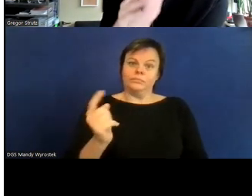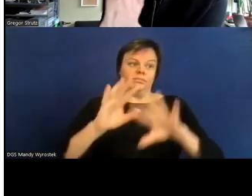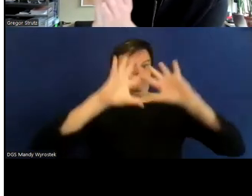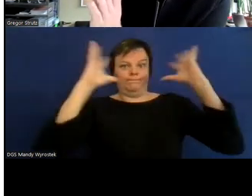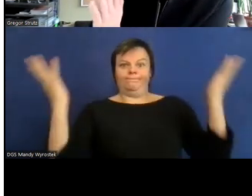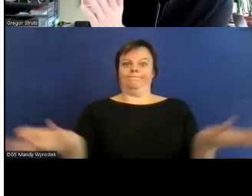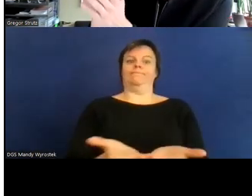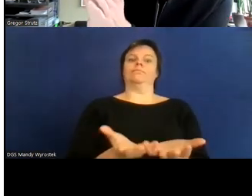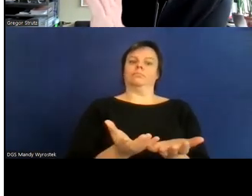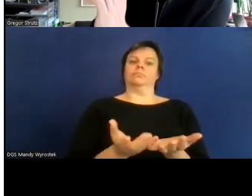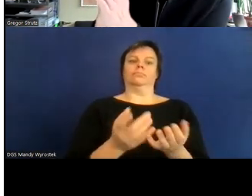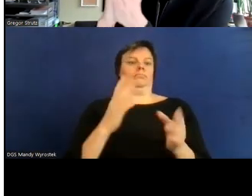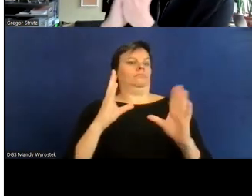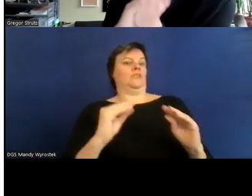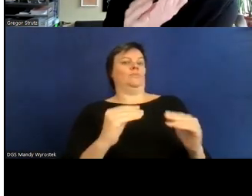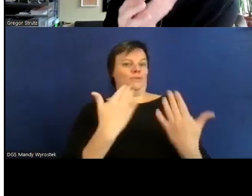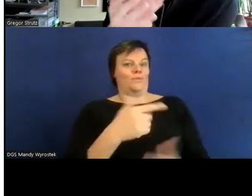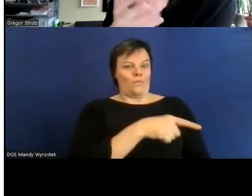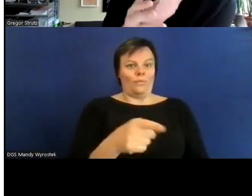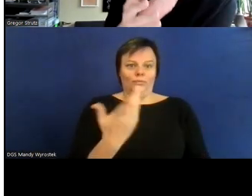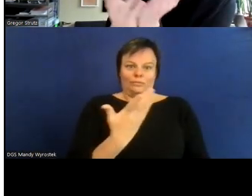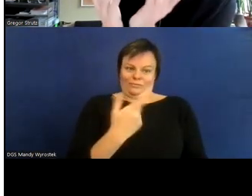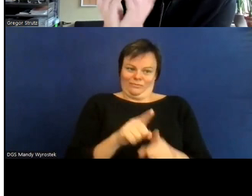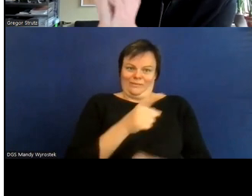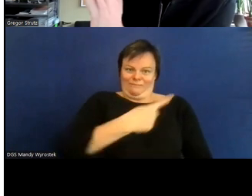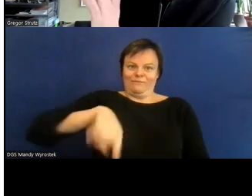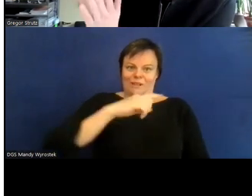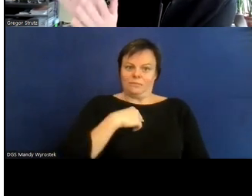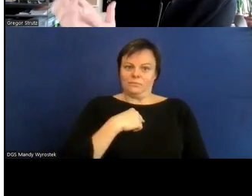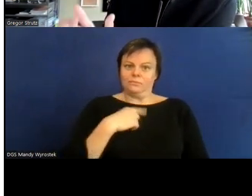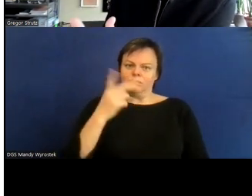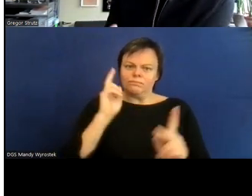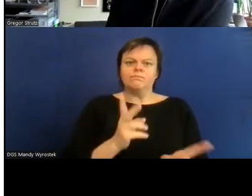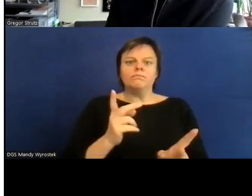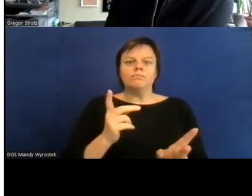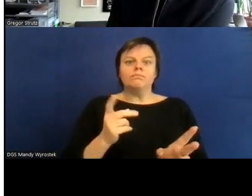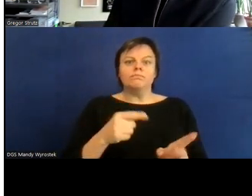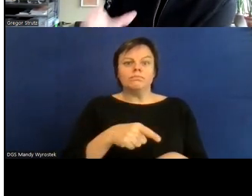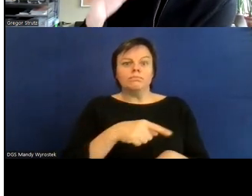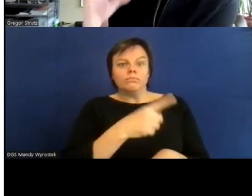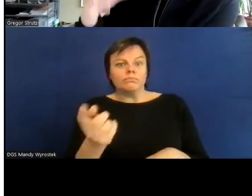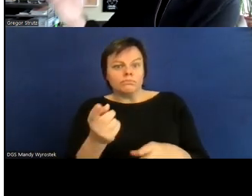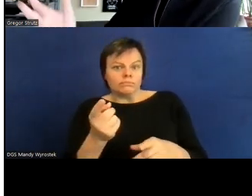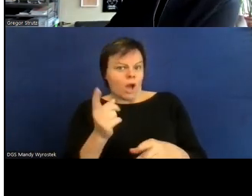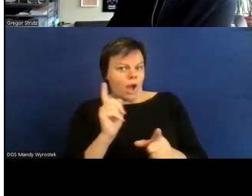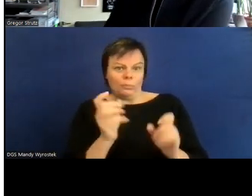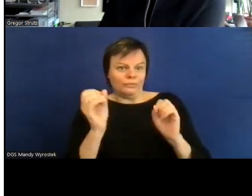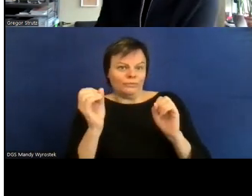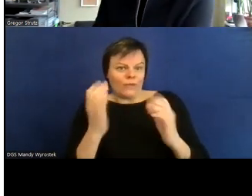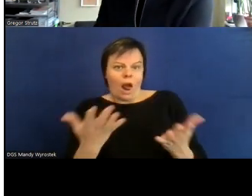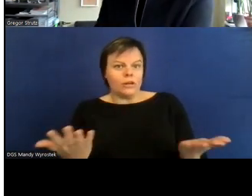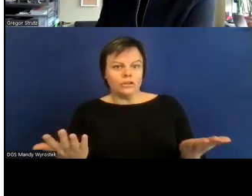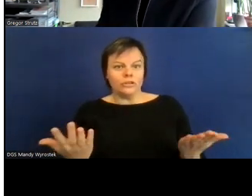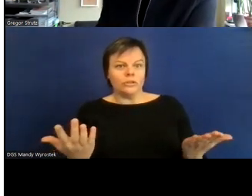wir wobei das wir natürlich trotzdem auch falsch ist weil wer ist denn eigentlich wir aber sozusagen wenn es tatsächlich